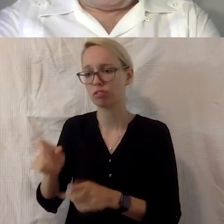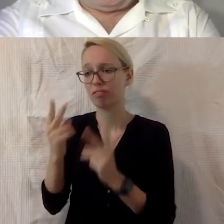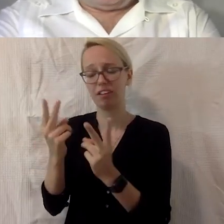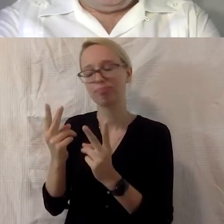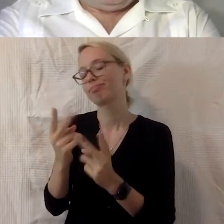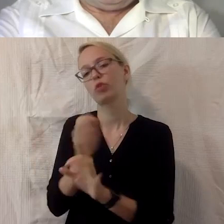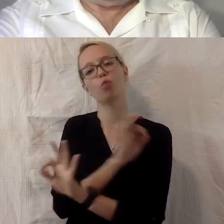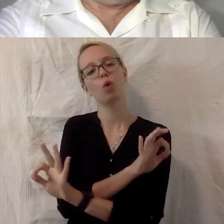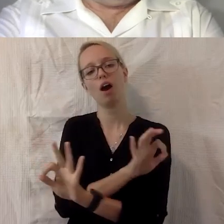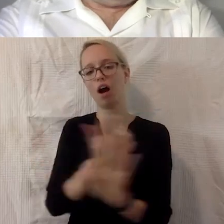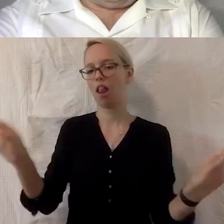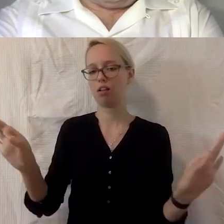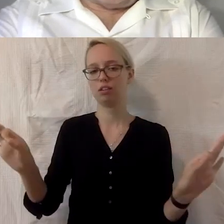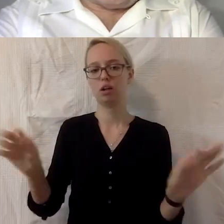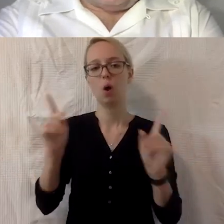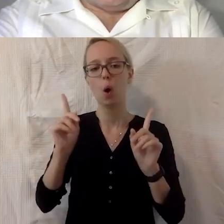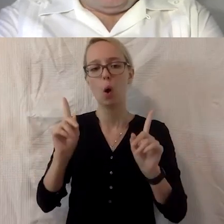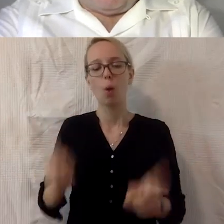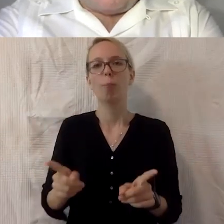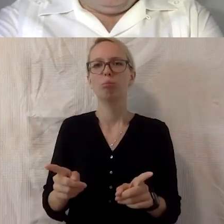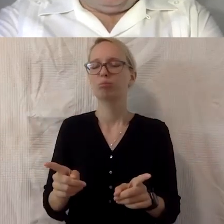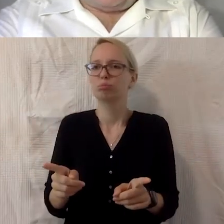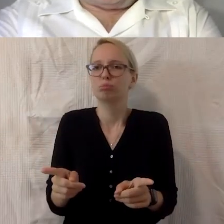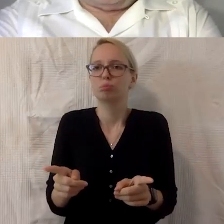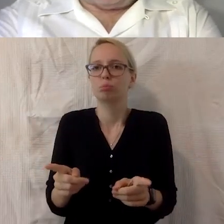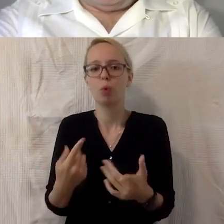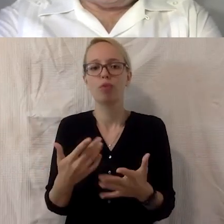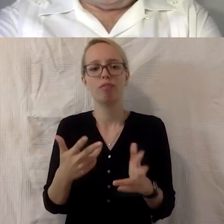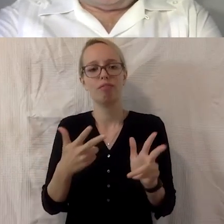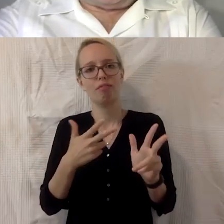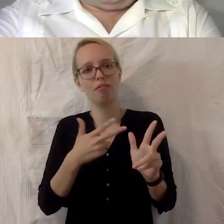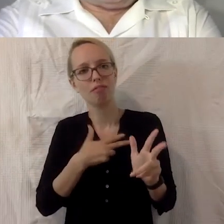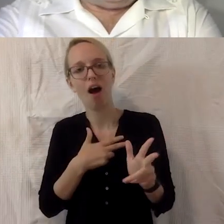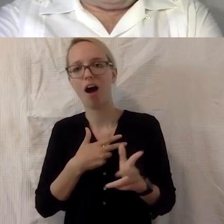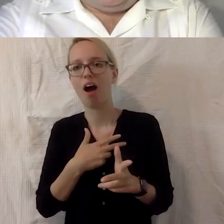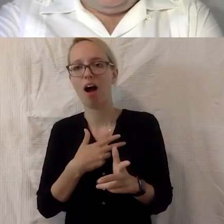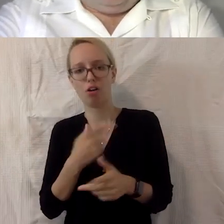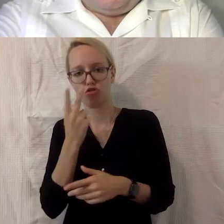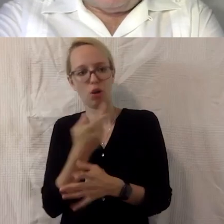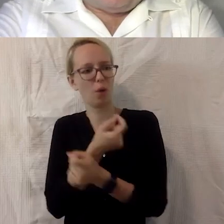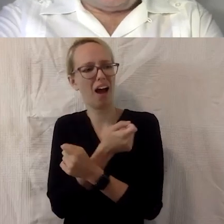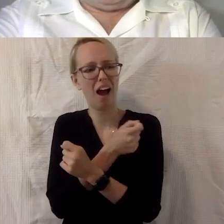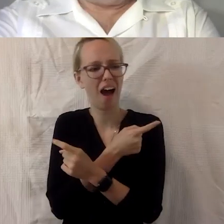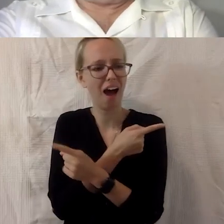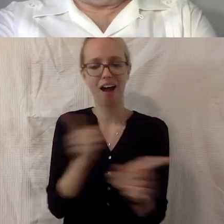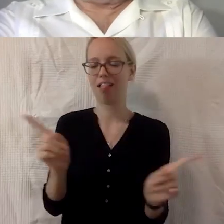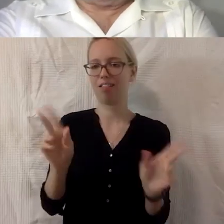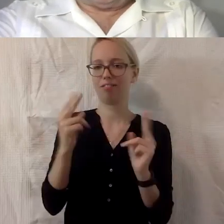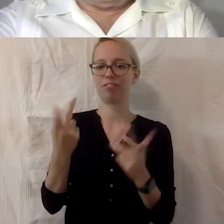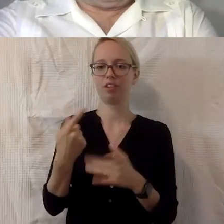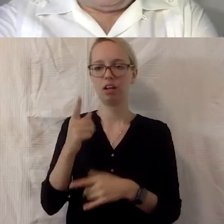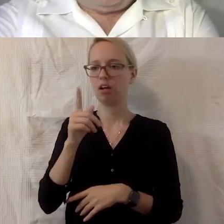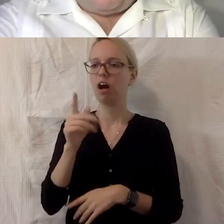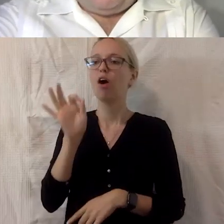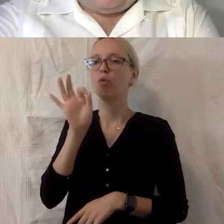erstmal muss man, glaube ich, mal aufhören, dieses Silo-Programm weiter zu strapazieren und sagen, okay, das hilft jetzt behinderten Menschen, das hilft eben älteren Menschen.